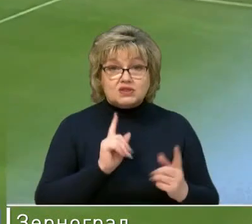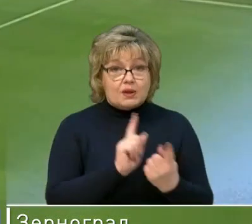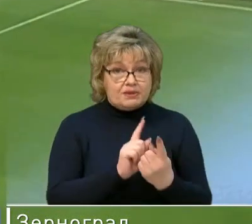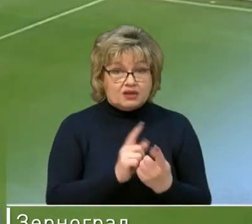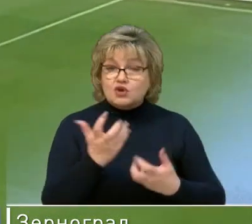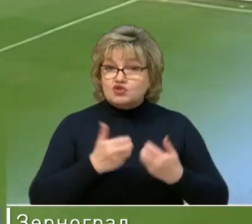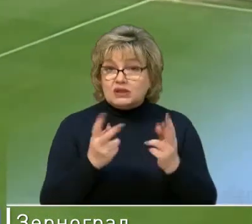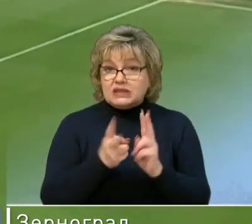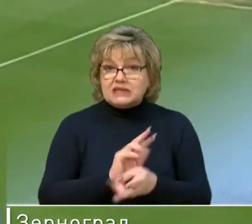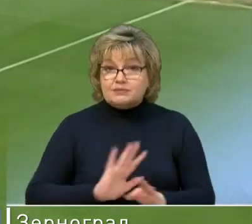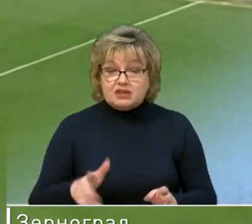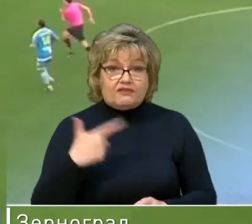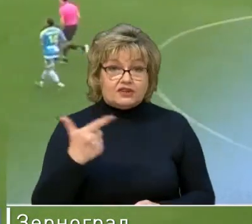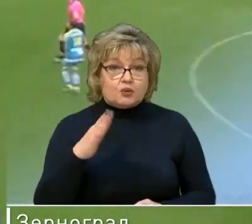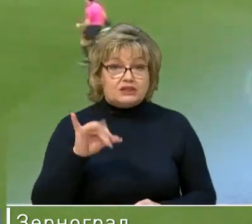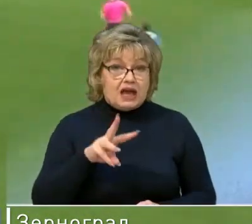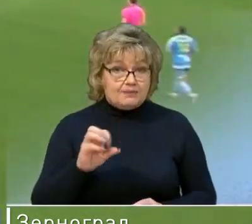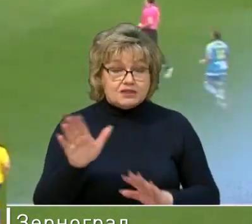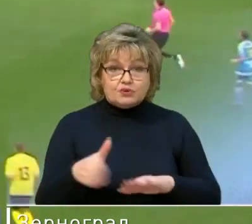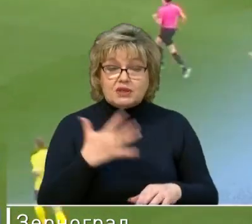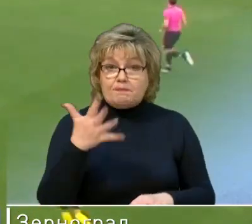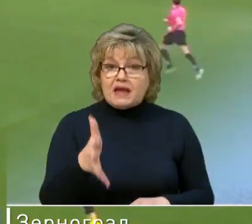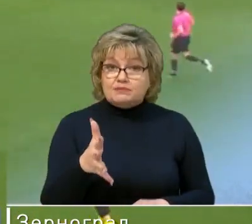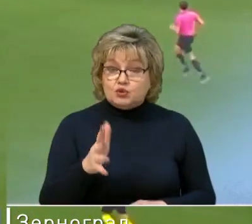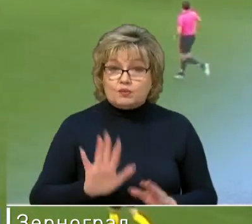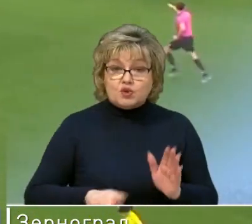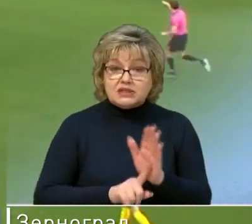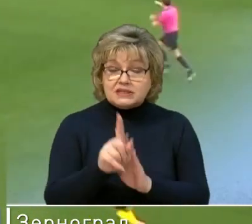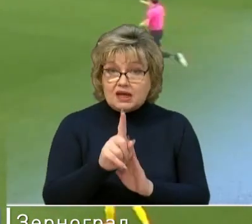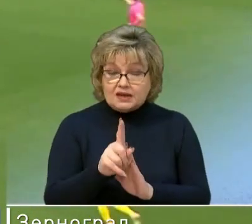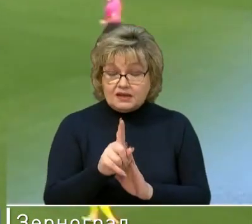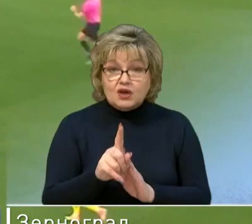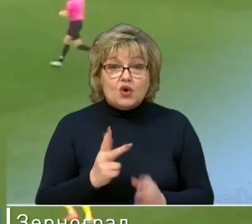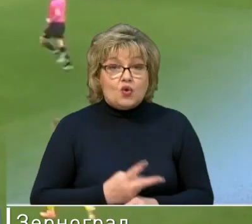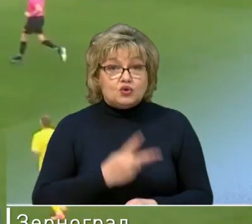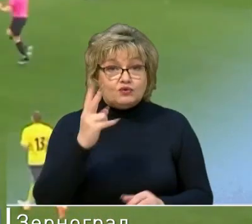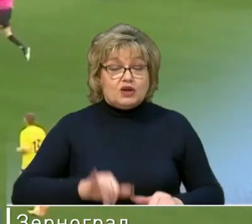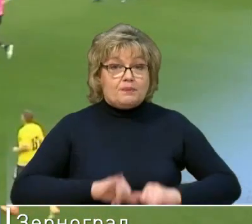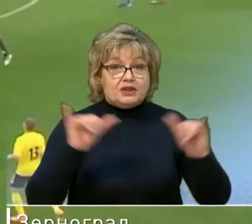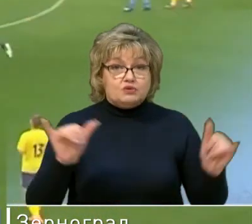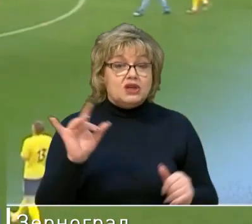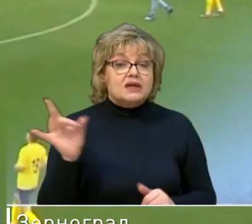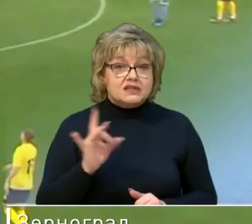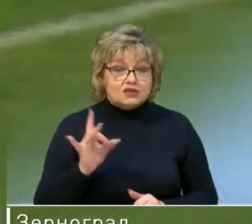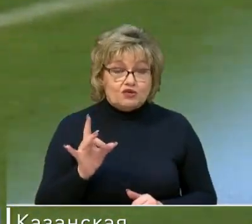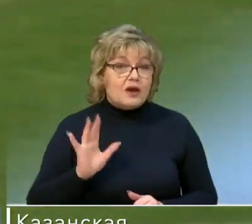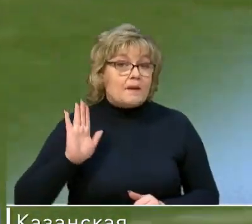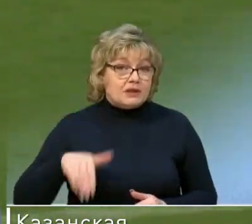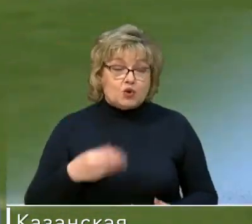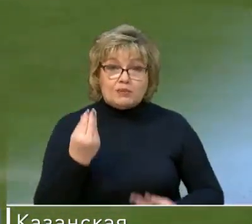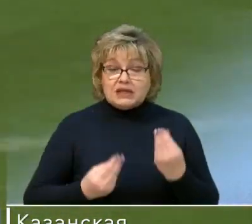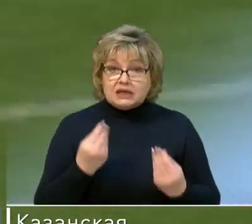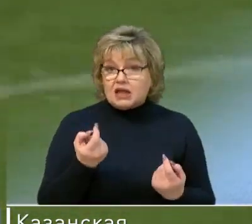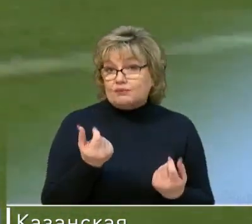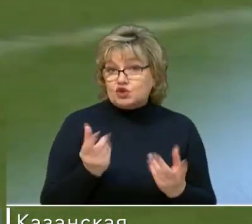счет не изменился. Во втором тайме, спустя пять минут после старта, Гигович удвоил преимущество Ростова. Затем игра